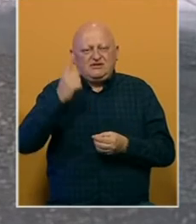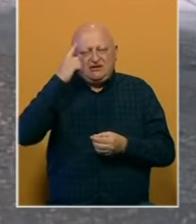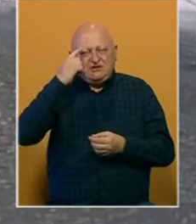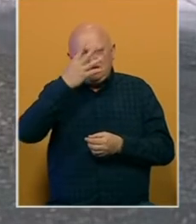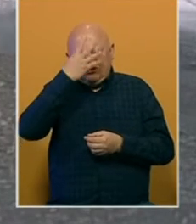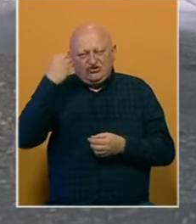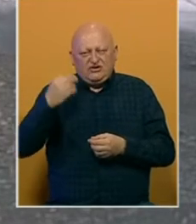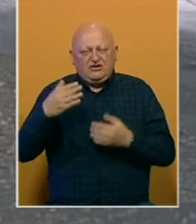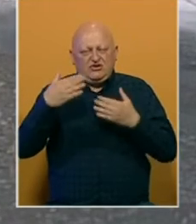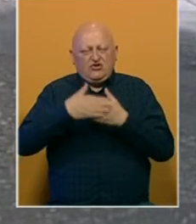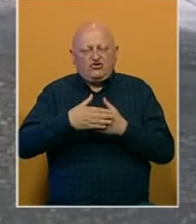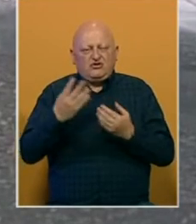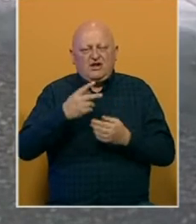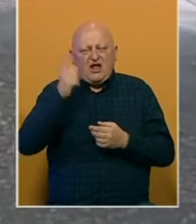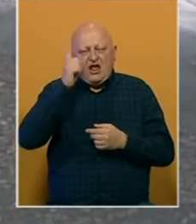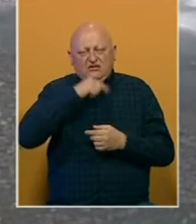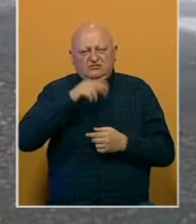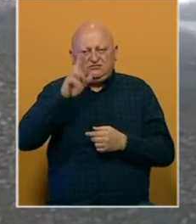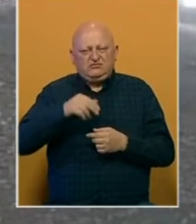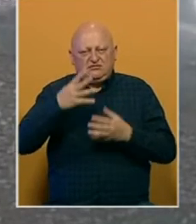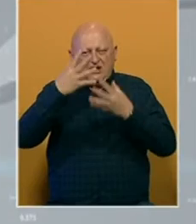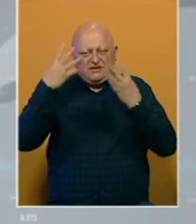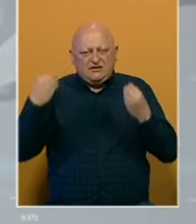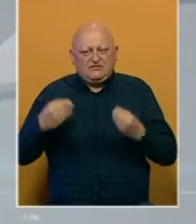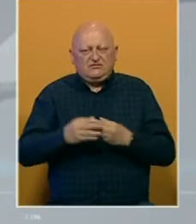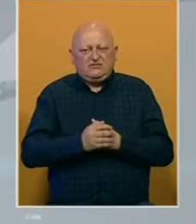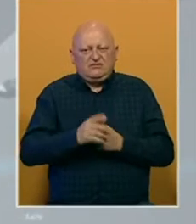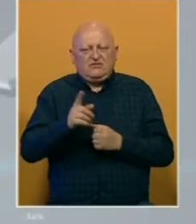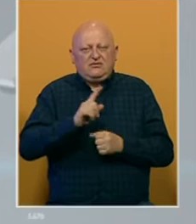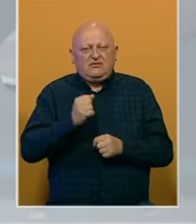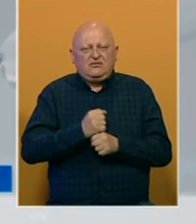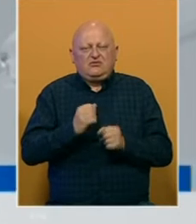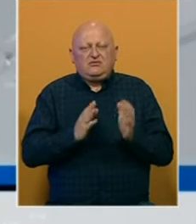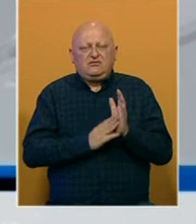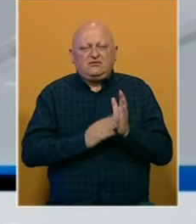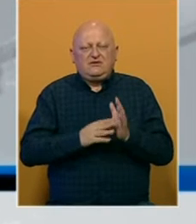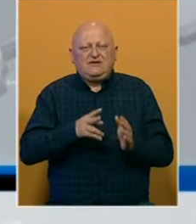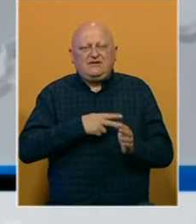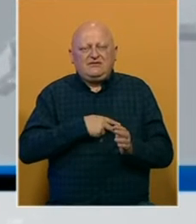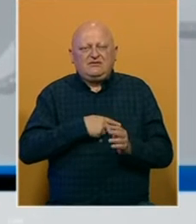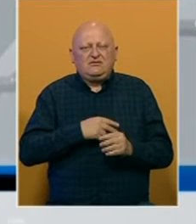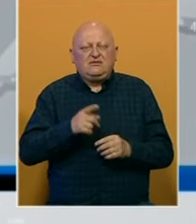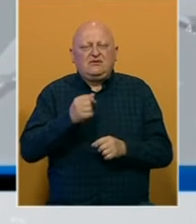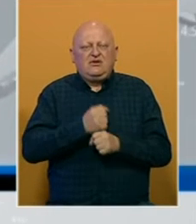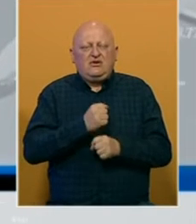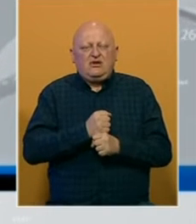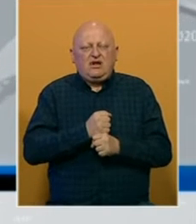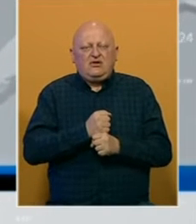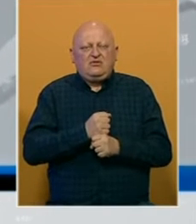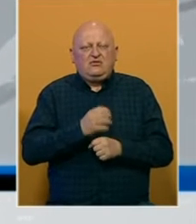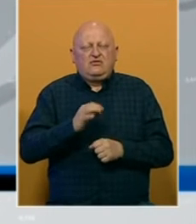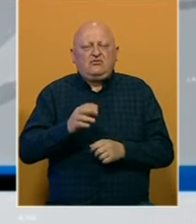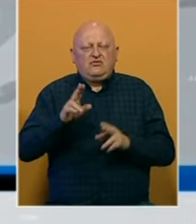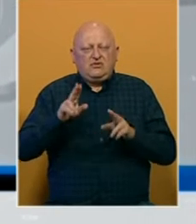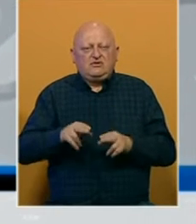kritične noći, kao i da je lagala da ima amneziju. Ovdje se ne radi o dokazivanju krivice, nego se radi o